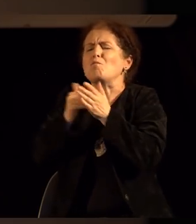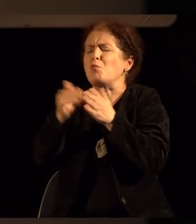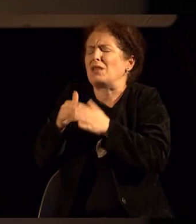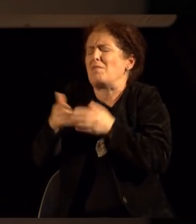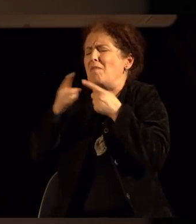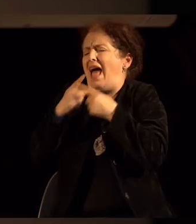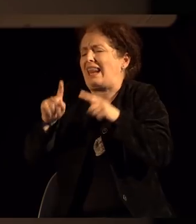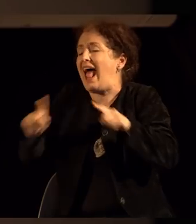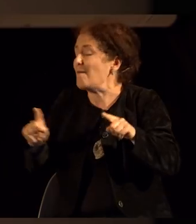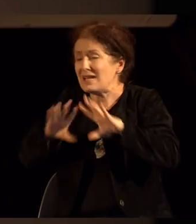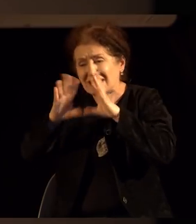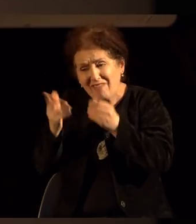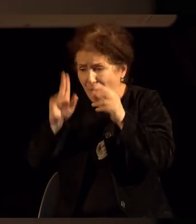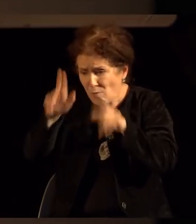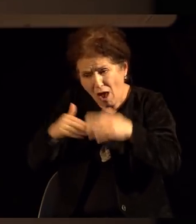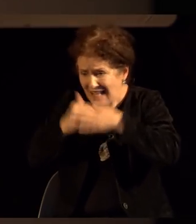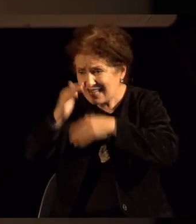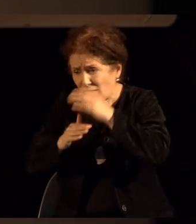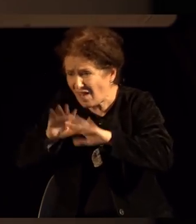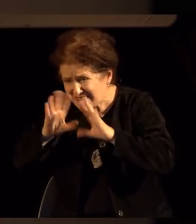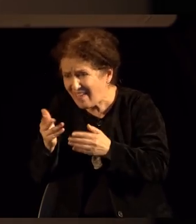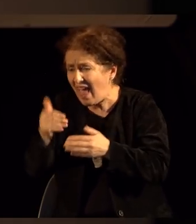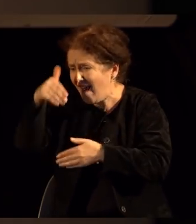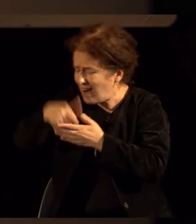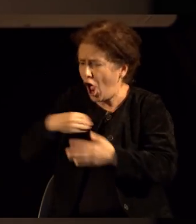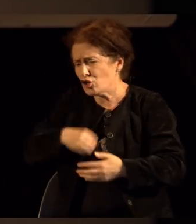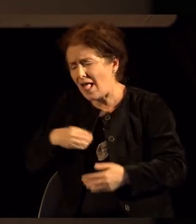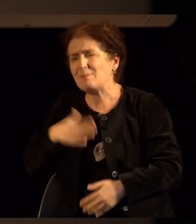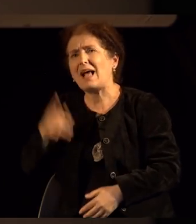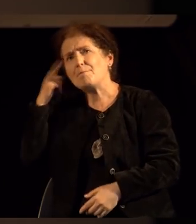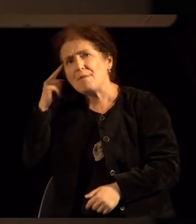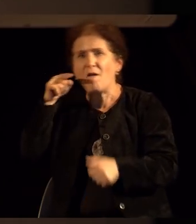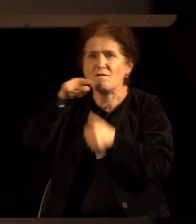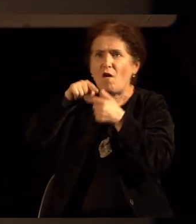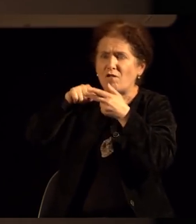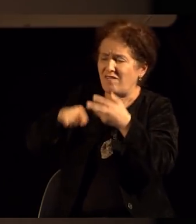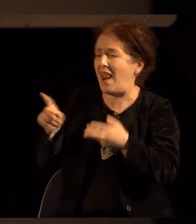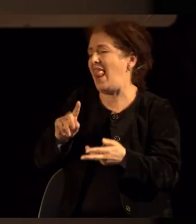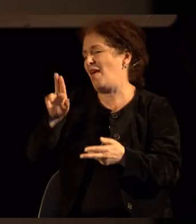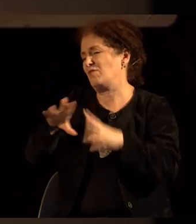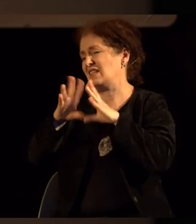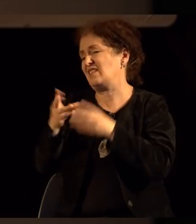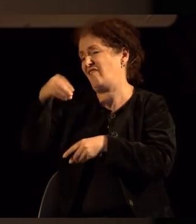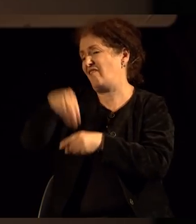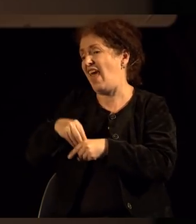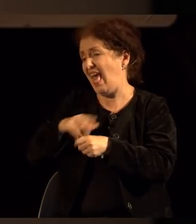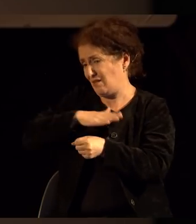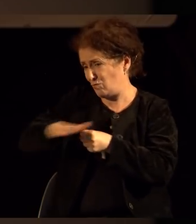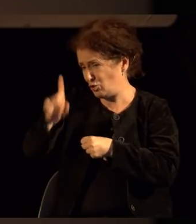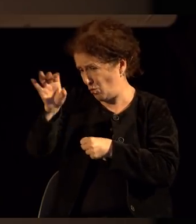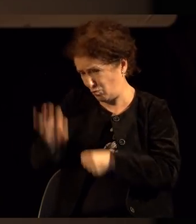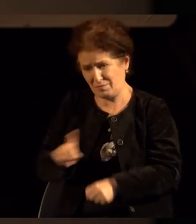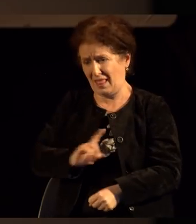достапни да ги задоволиме. Многу желби ги замислуваме, меѓутоа не ни се достапни да ги реализираме.